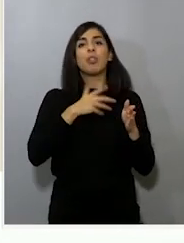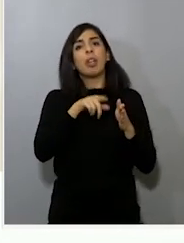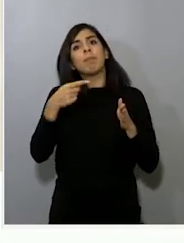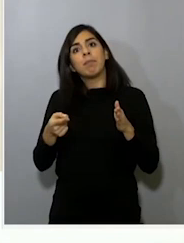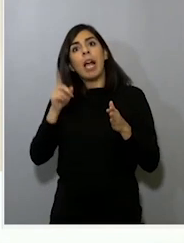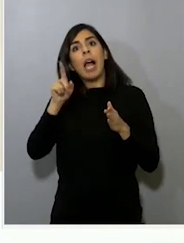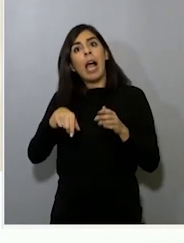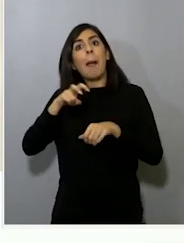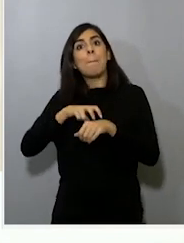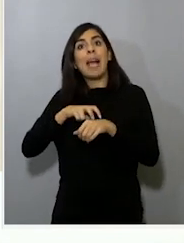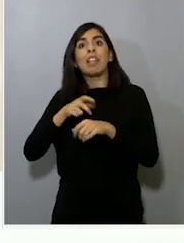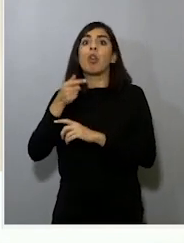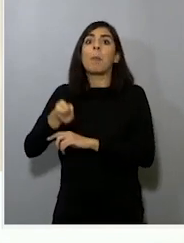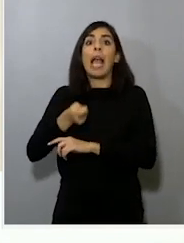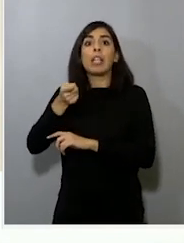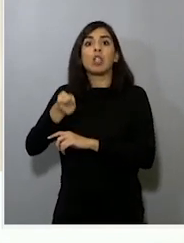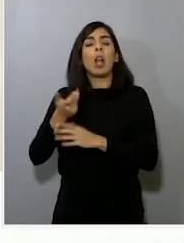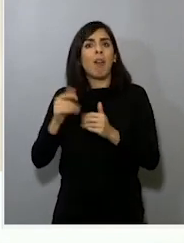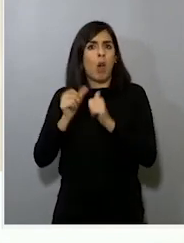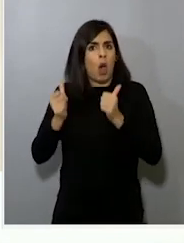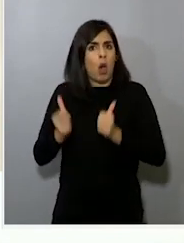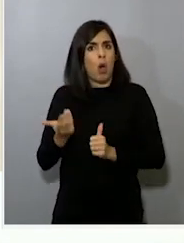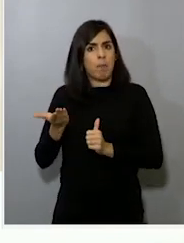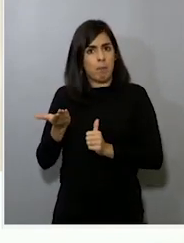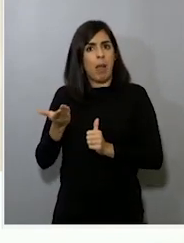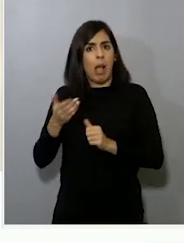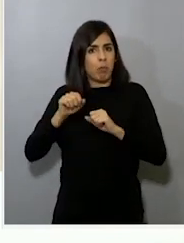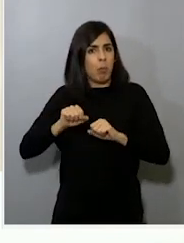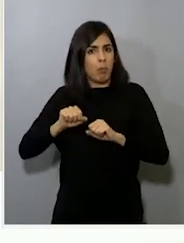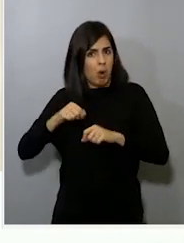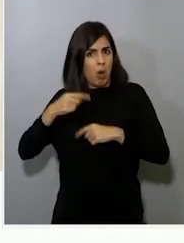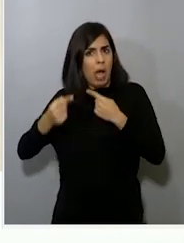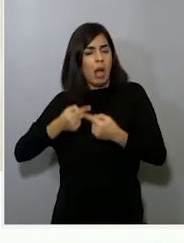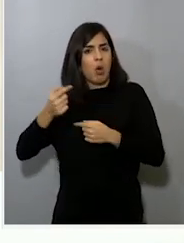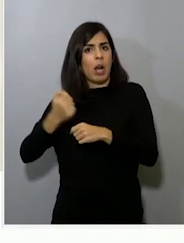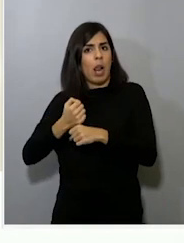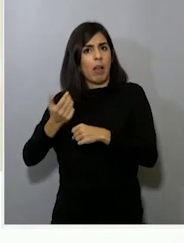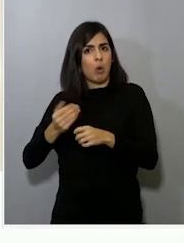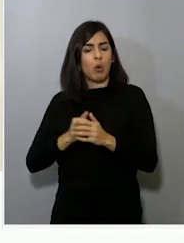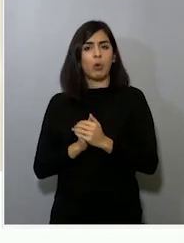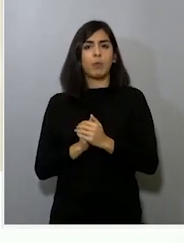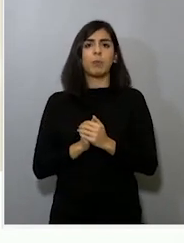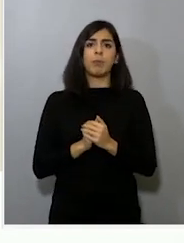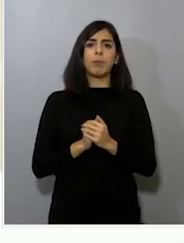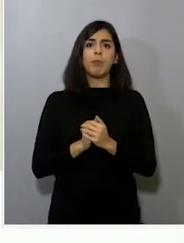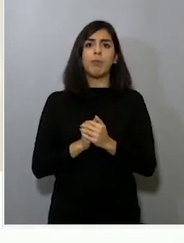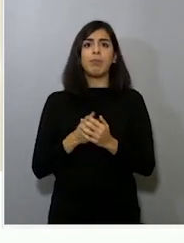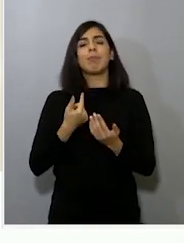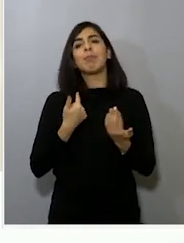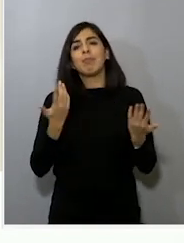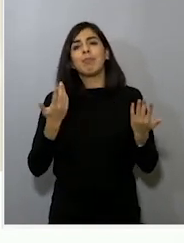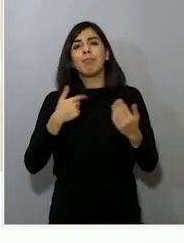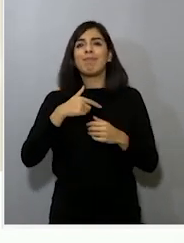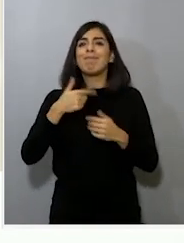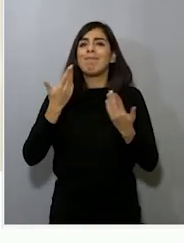in pensione ancora nelle piene capacità di esercitare il loro lavoro. Faccio un appello